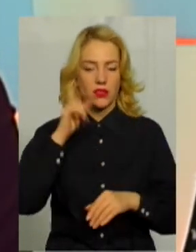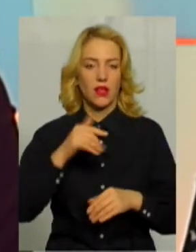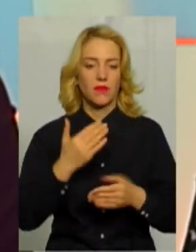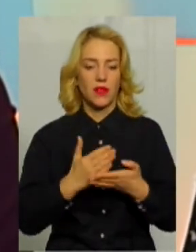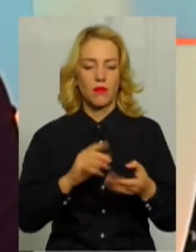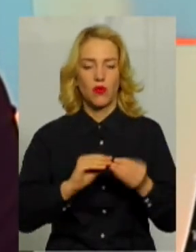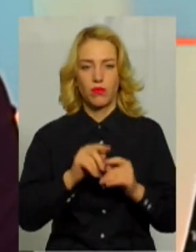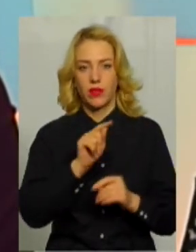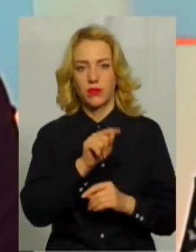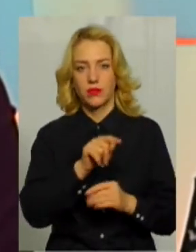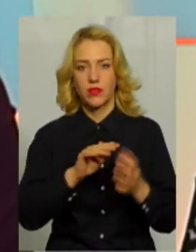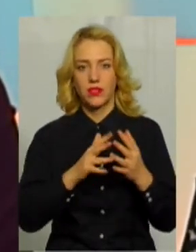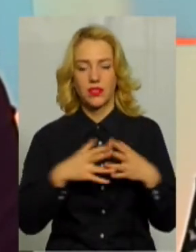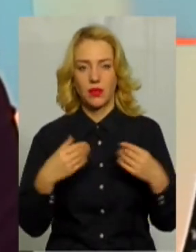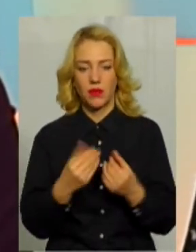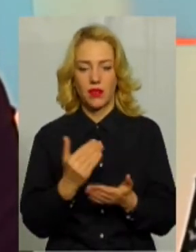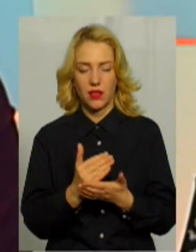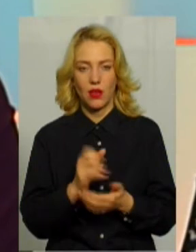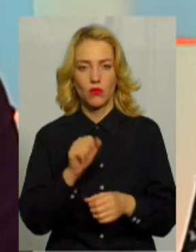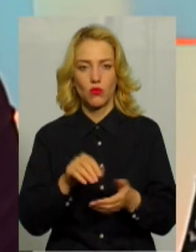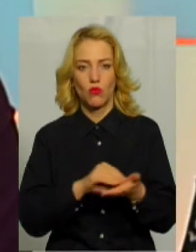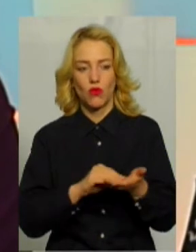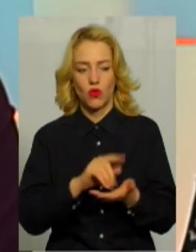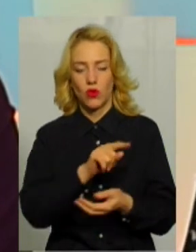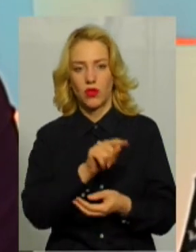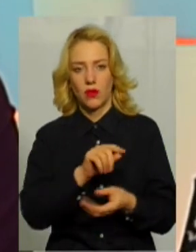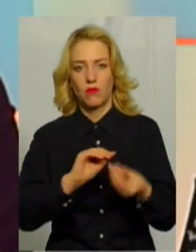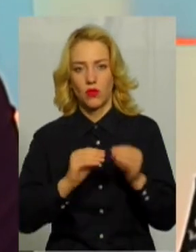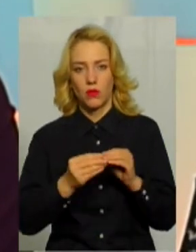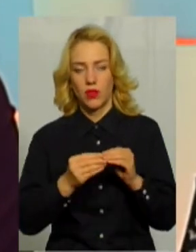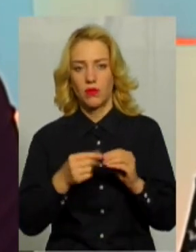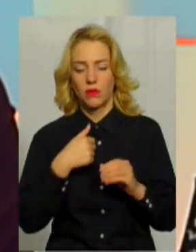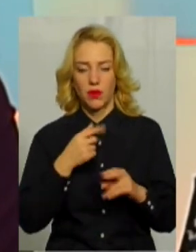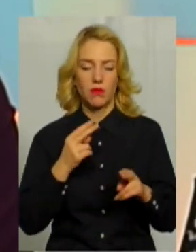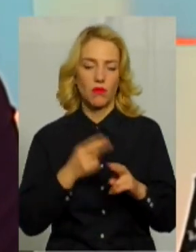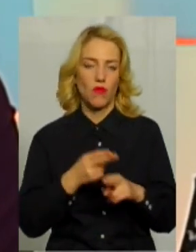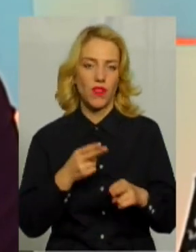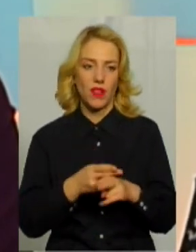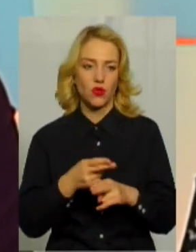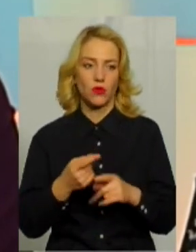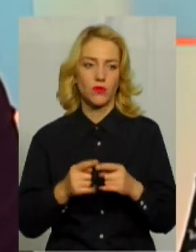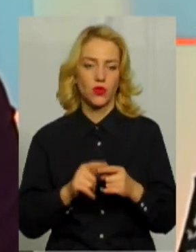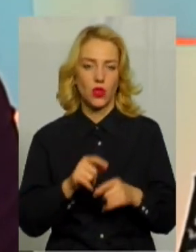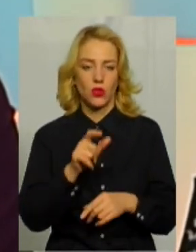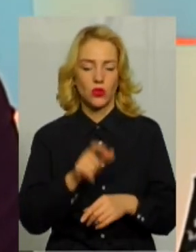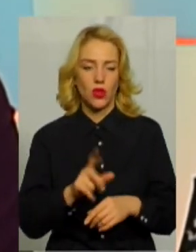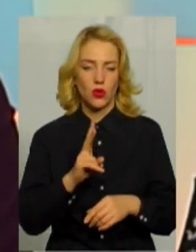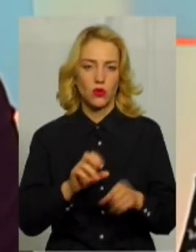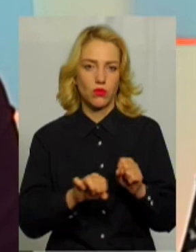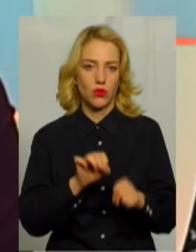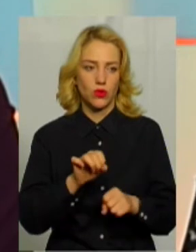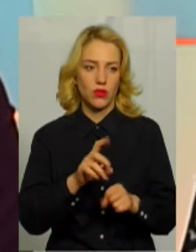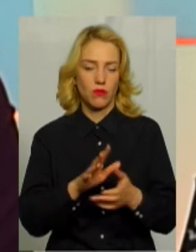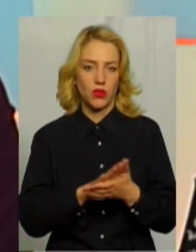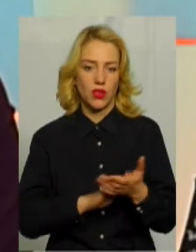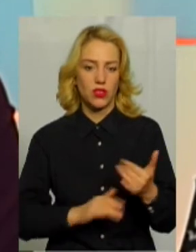сім'я, що такі факти можуть повторюватись. Ми профілактуємо, скажімо, цю особу порушника в